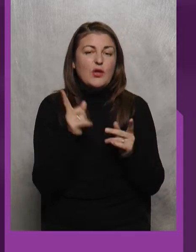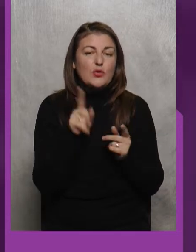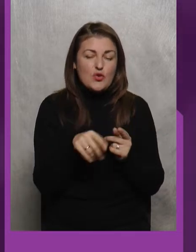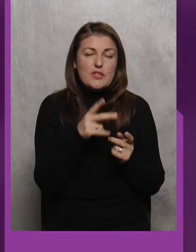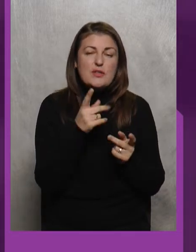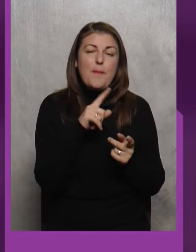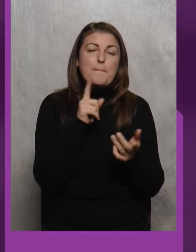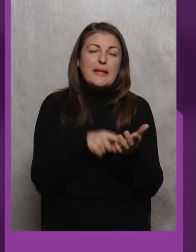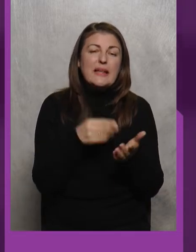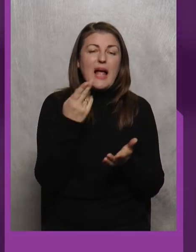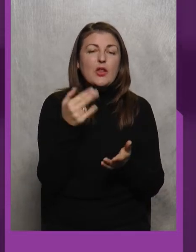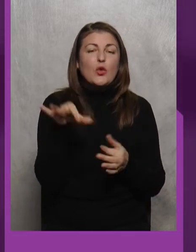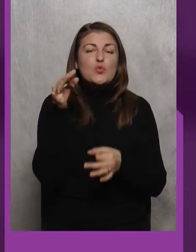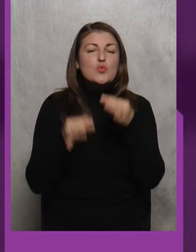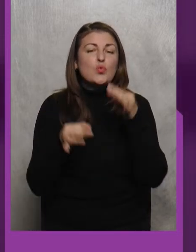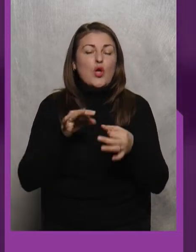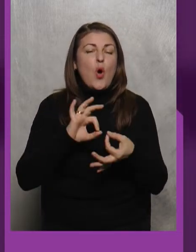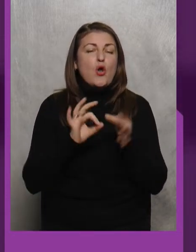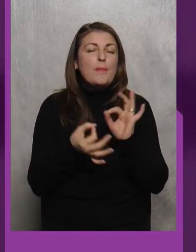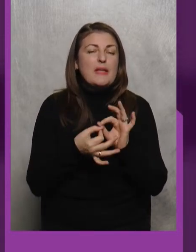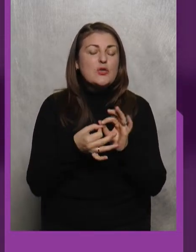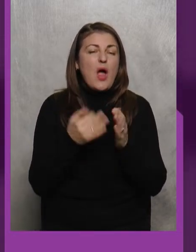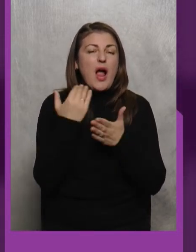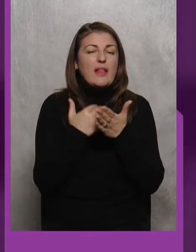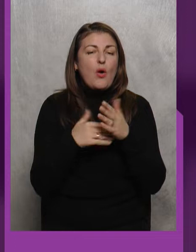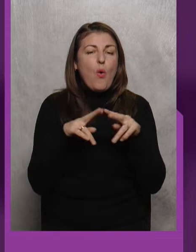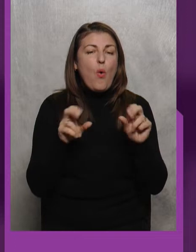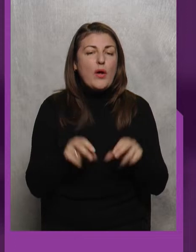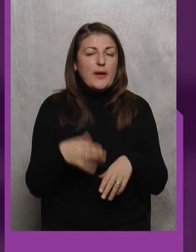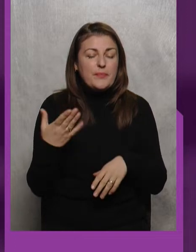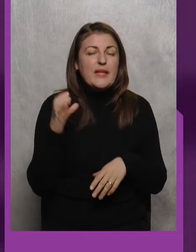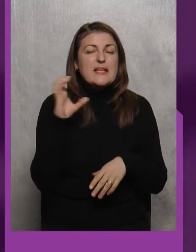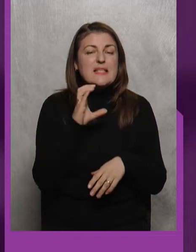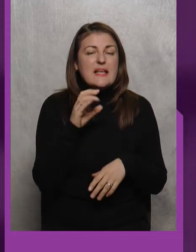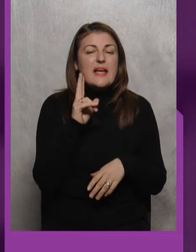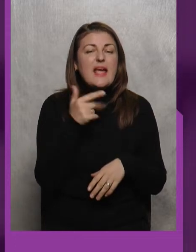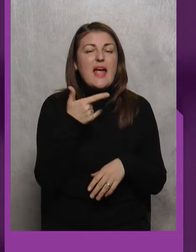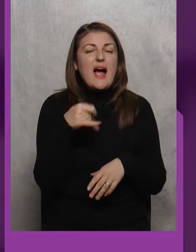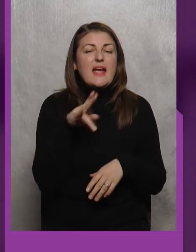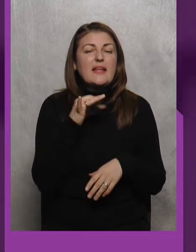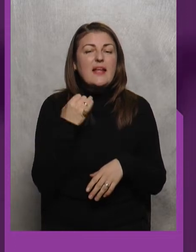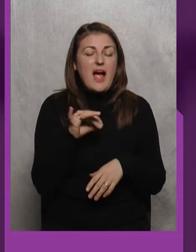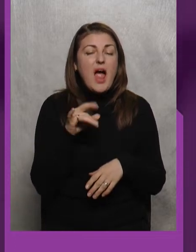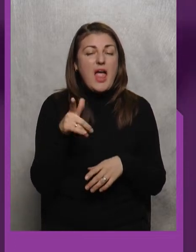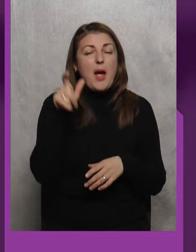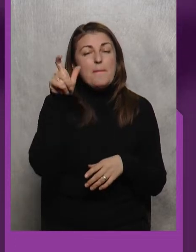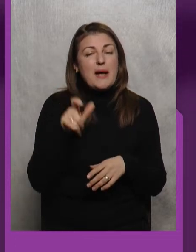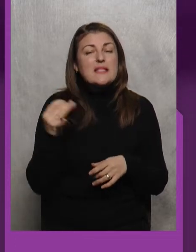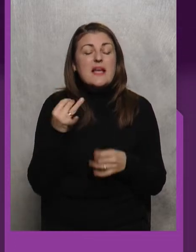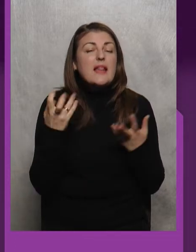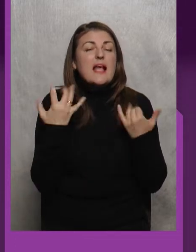Тоді питання До судді Олімпійської категорії Сергія Гайдая Пана Сергію Наскільки